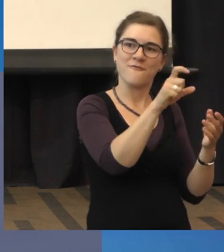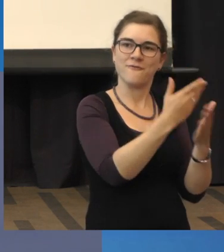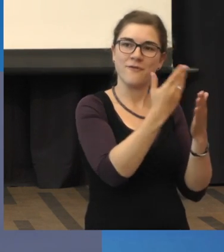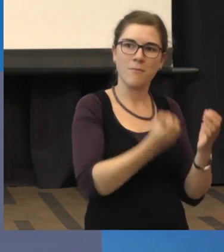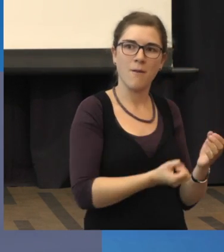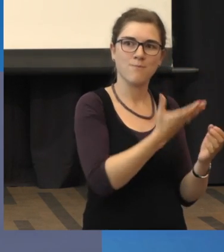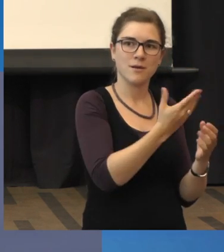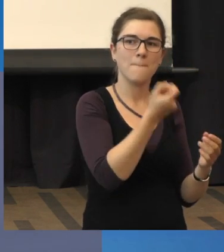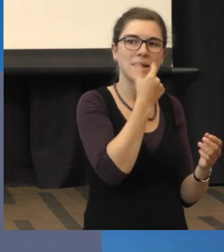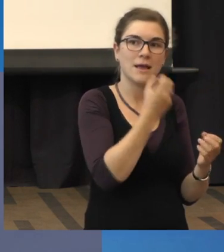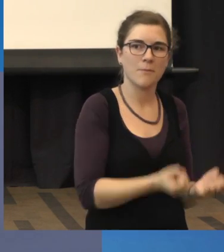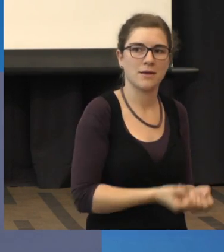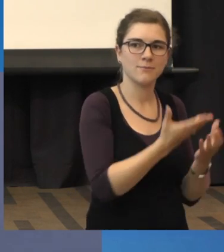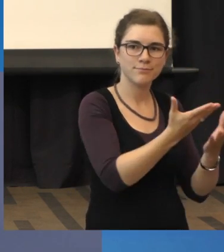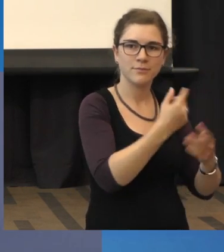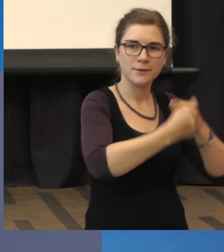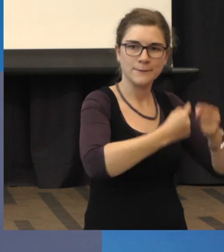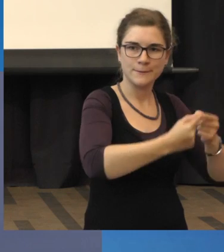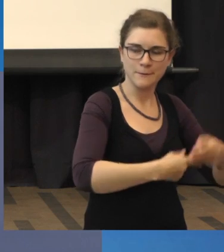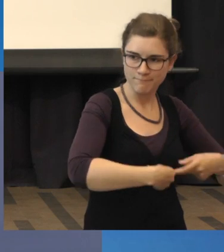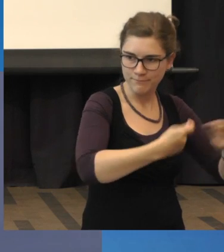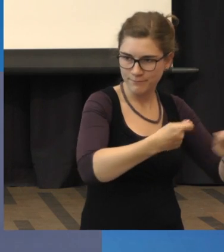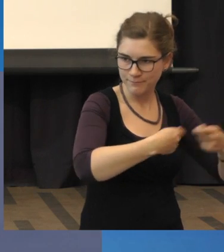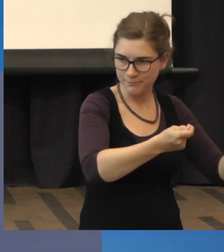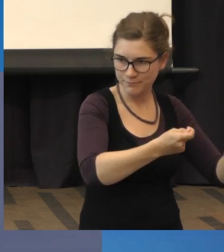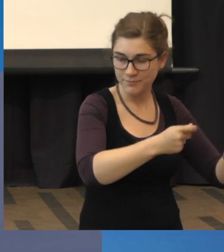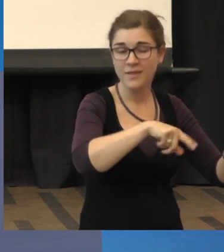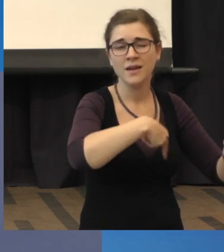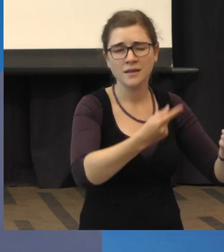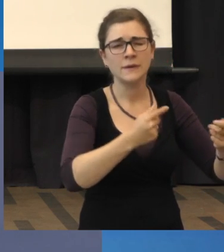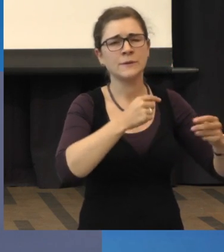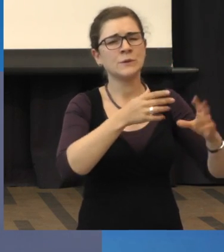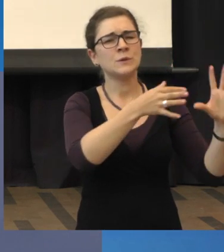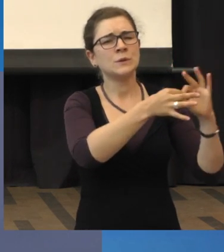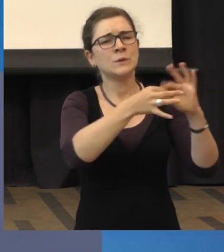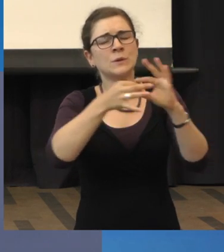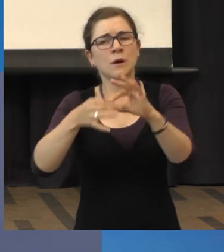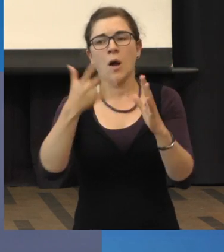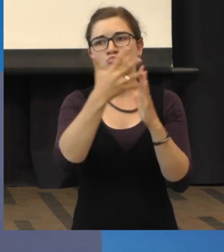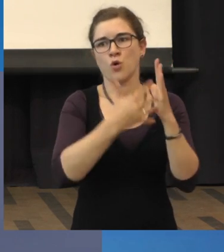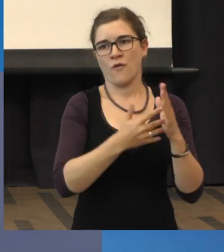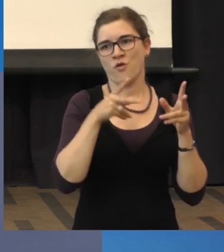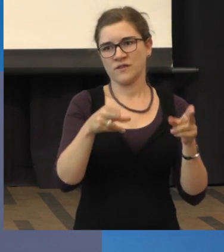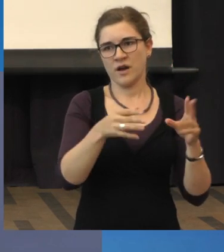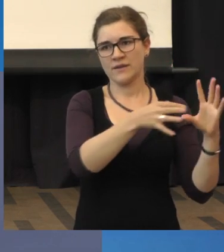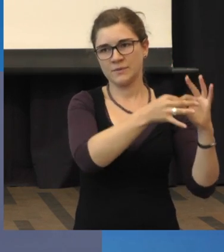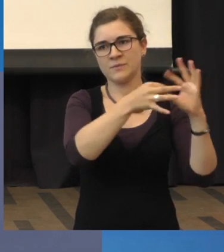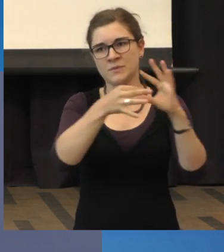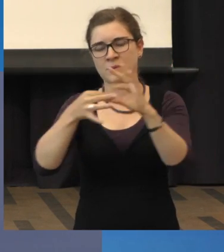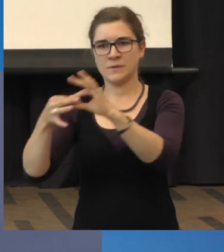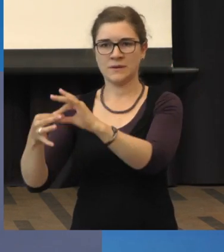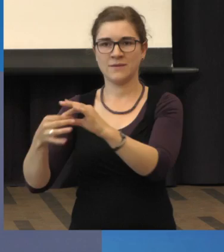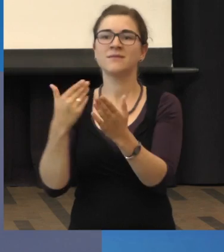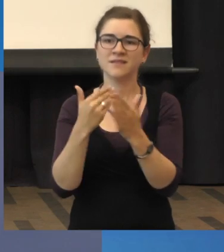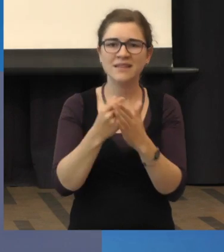bestimmtes Organ auf den Markt bringt, dann muss eine unglaubliche Prüfungsphase durchlaufen. Was auch die Medikamente